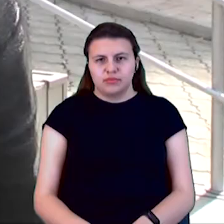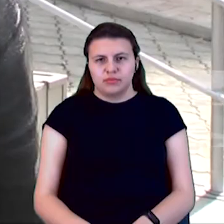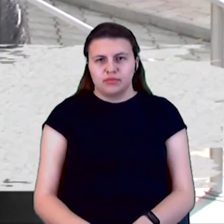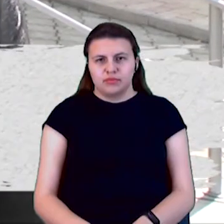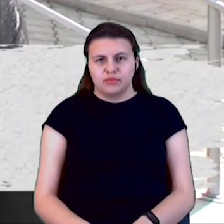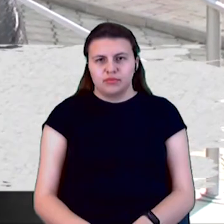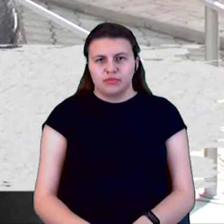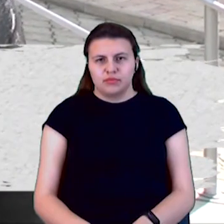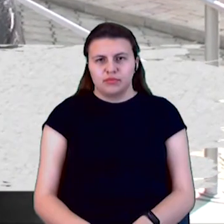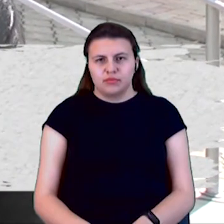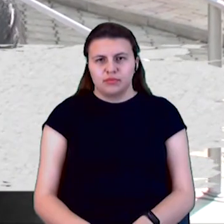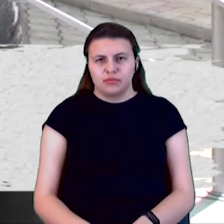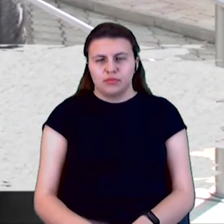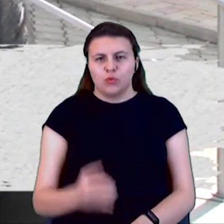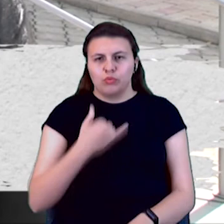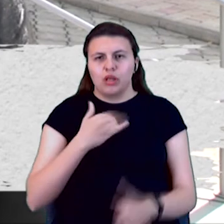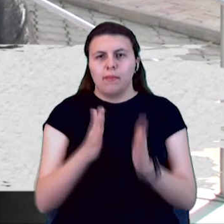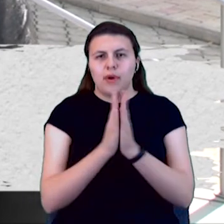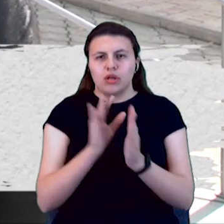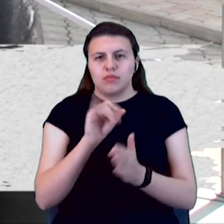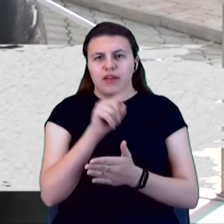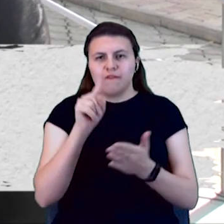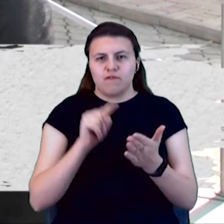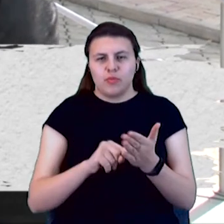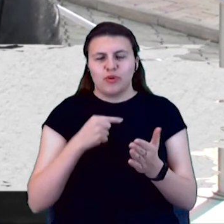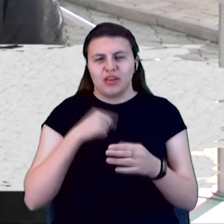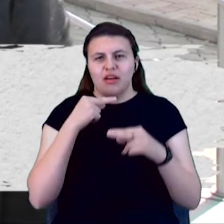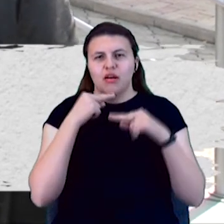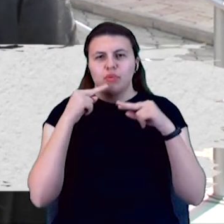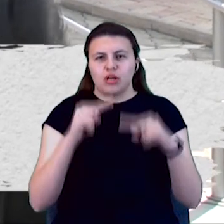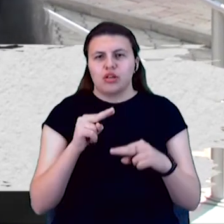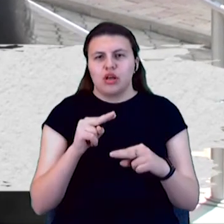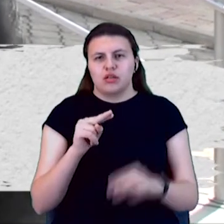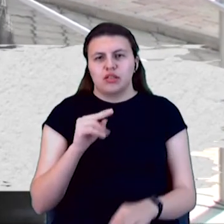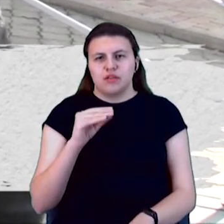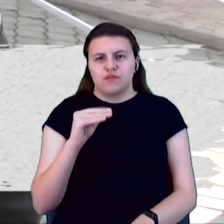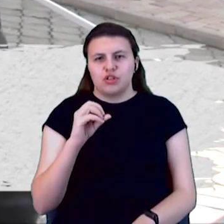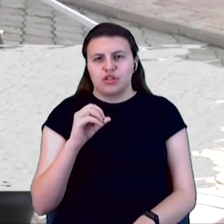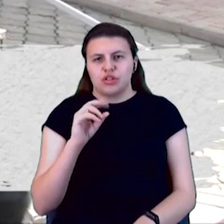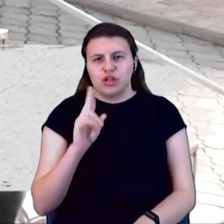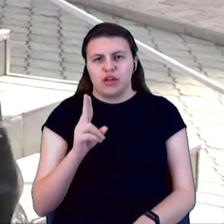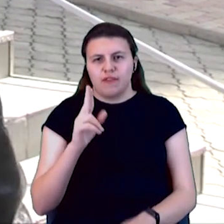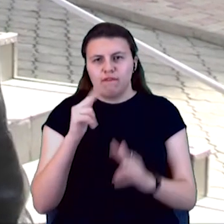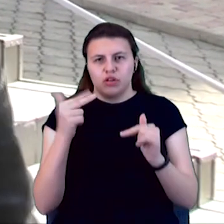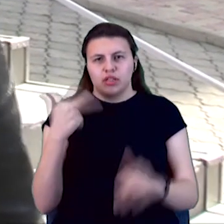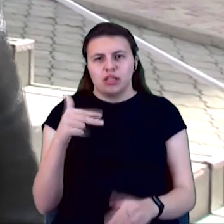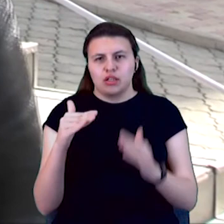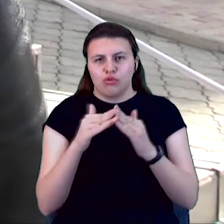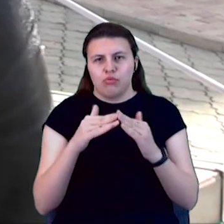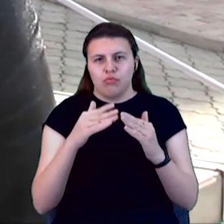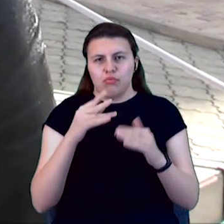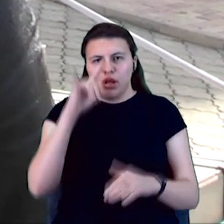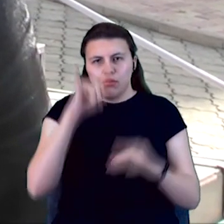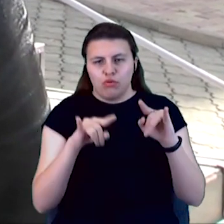Дякую за перегляд! Я звернулася тільки в ЖИК, в Дворцове 30, будь-яка, прямо під окном, стоять ці мусори баки,